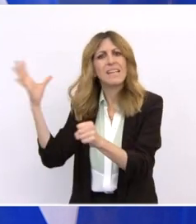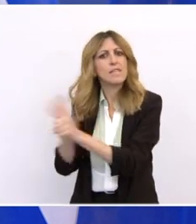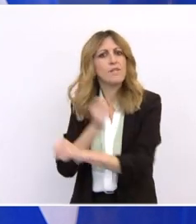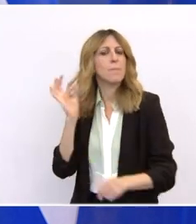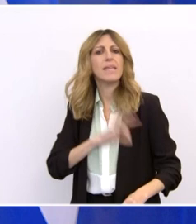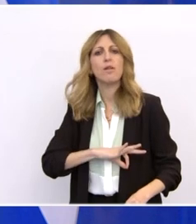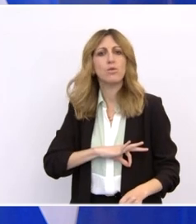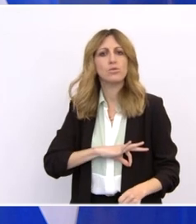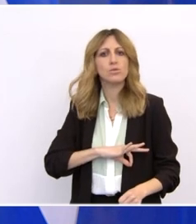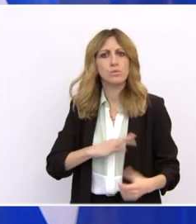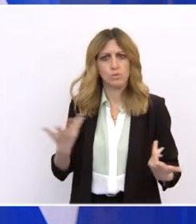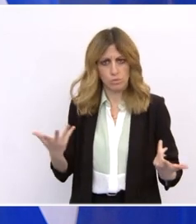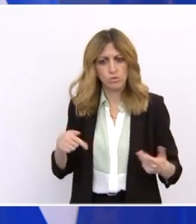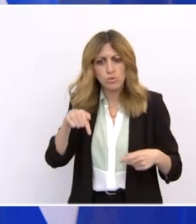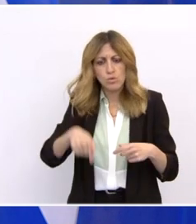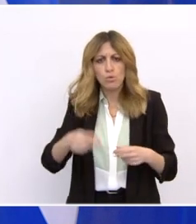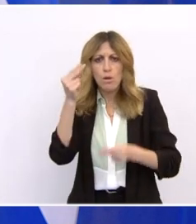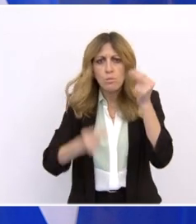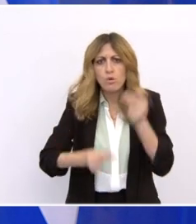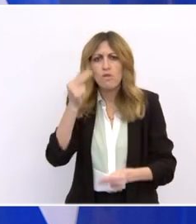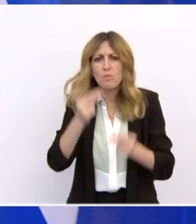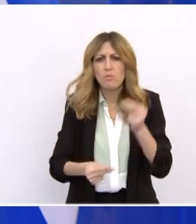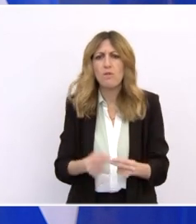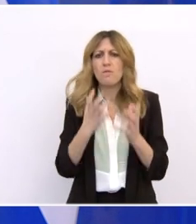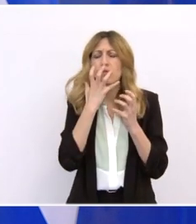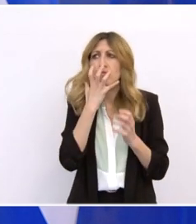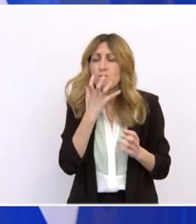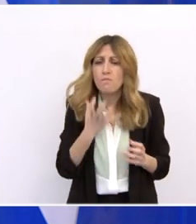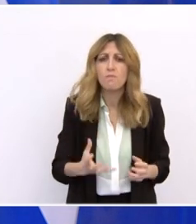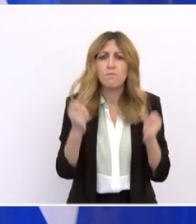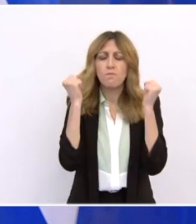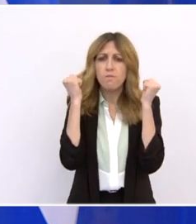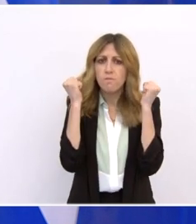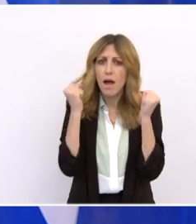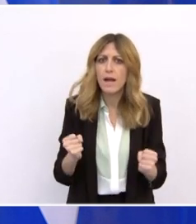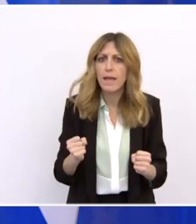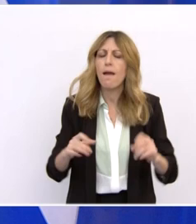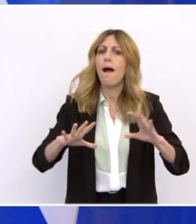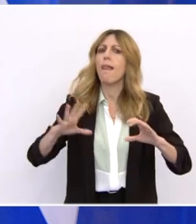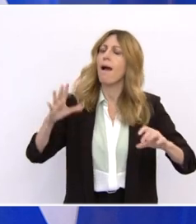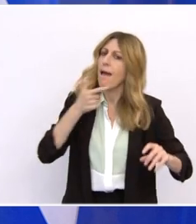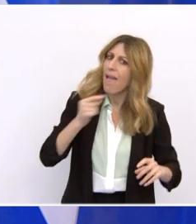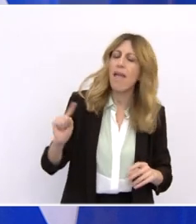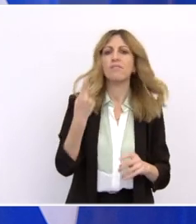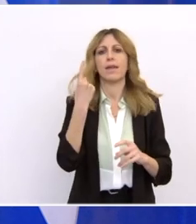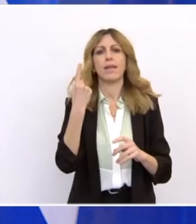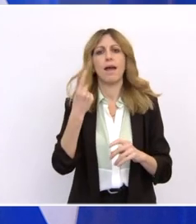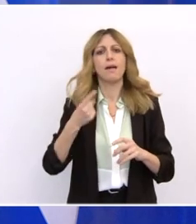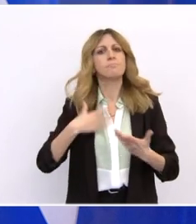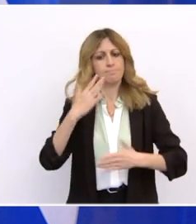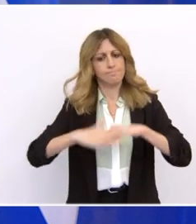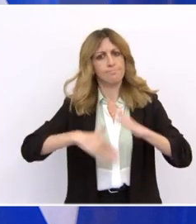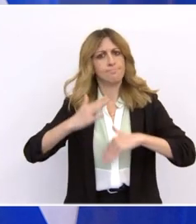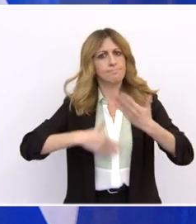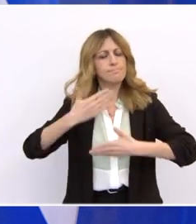σε δρόμο για τη λύση δομικών αδυναμιών αλλά και απόδειξη ότι